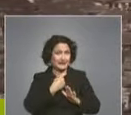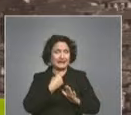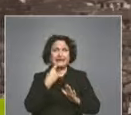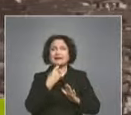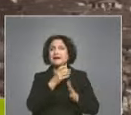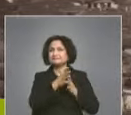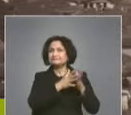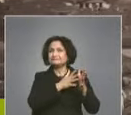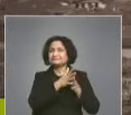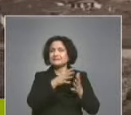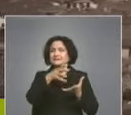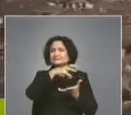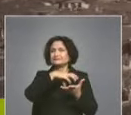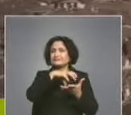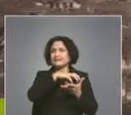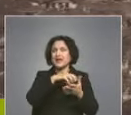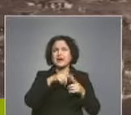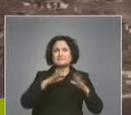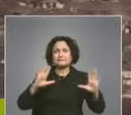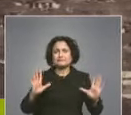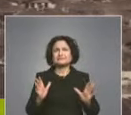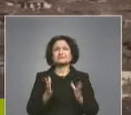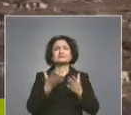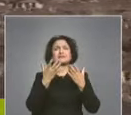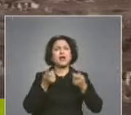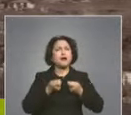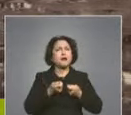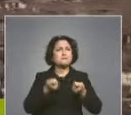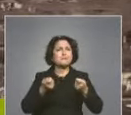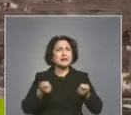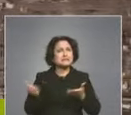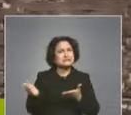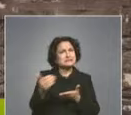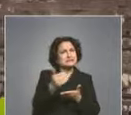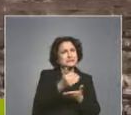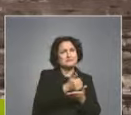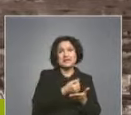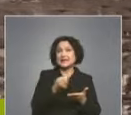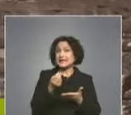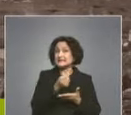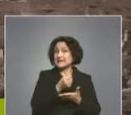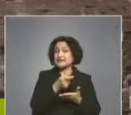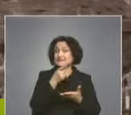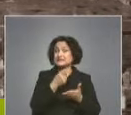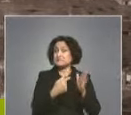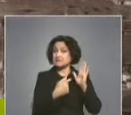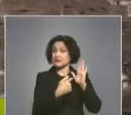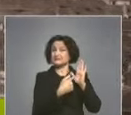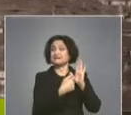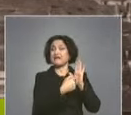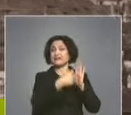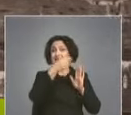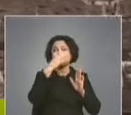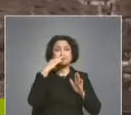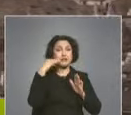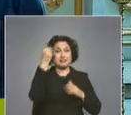главно с българи Махала подемат мащабна кампания за набиране на средства за изграждане на представителен български храм.